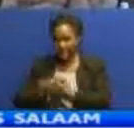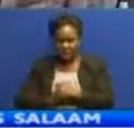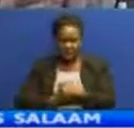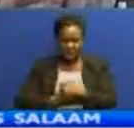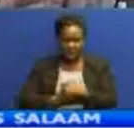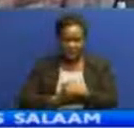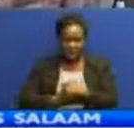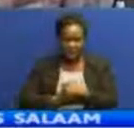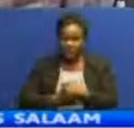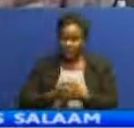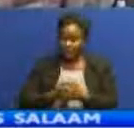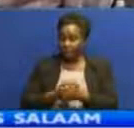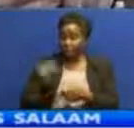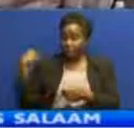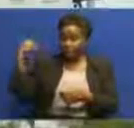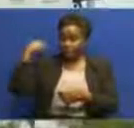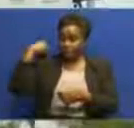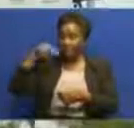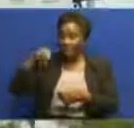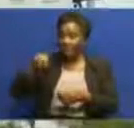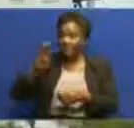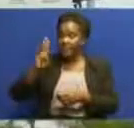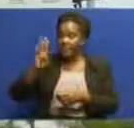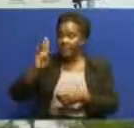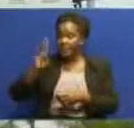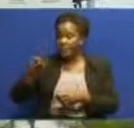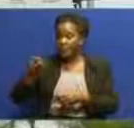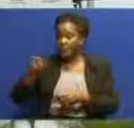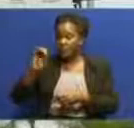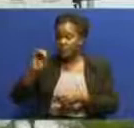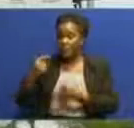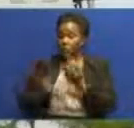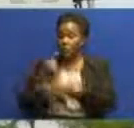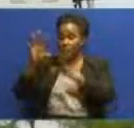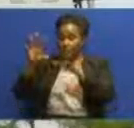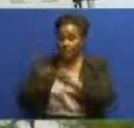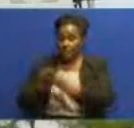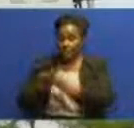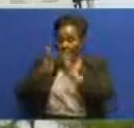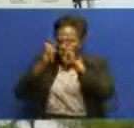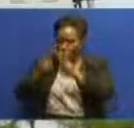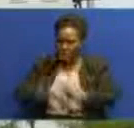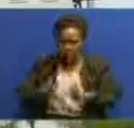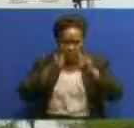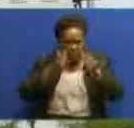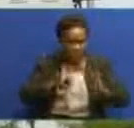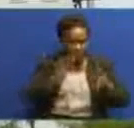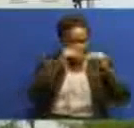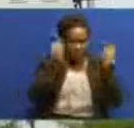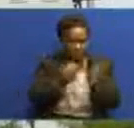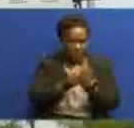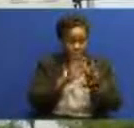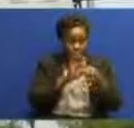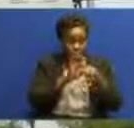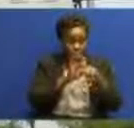generali mbungo amesema kwamba kwa mwujibu wa ripoti ya ukaguzi wa vyama vya ushirika waliopewa na waziri wa kilimo